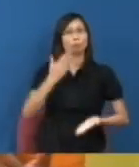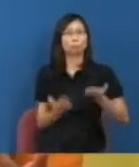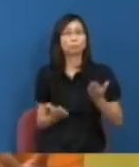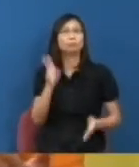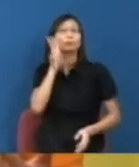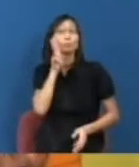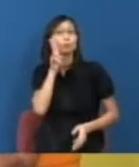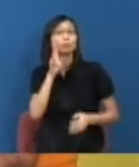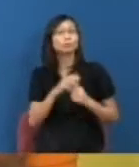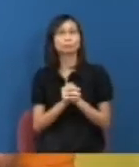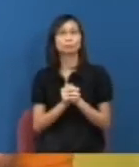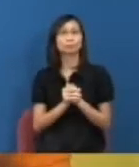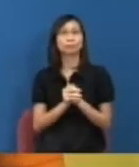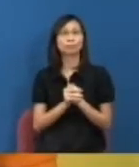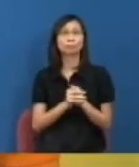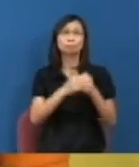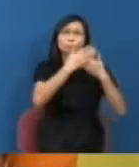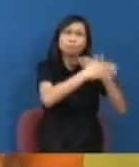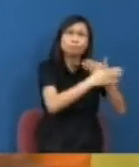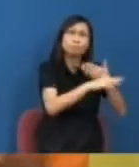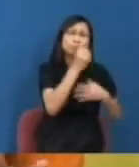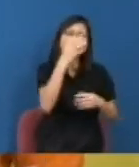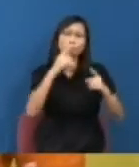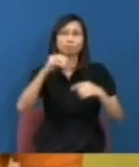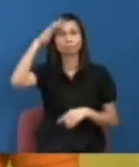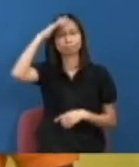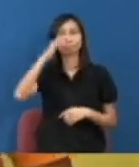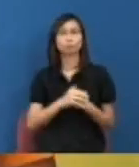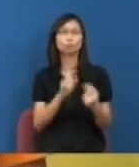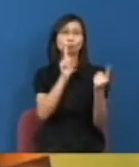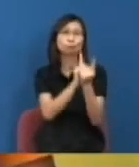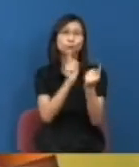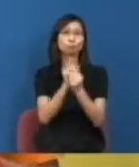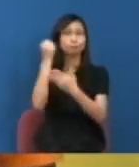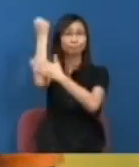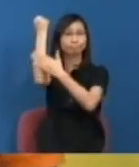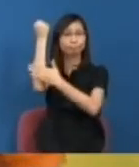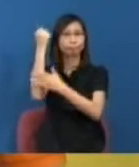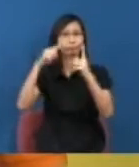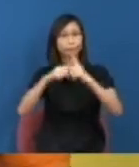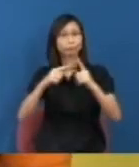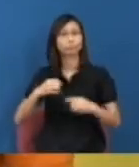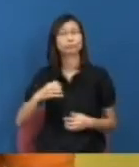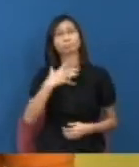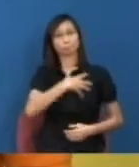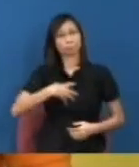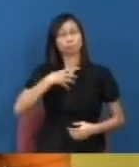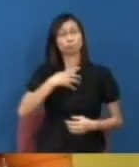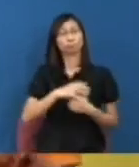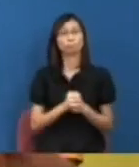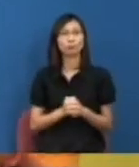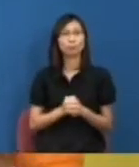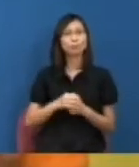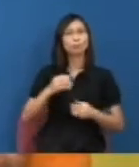似非本土警察對示威者的態度或者甚至整個香港大學校方上